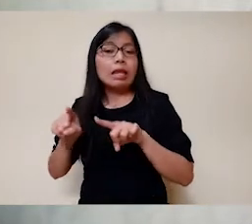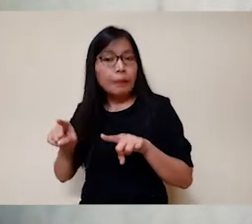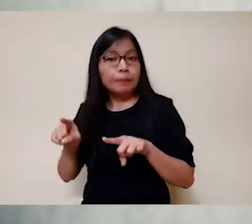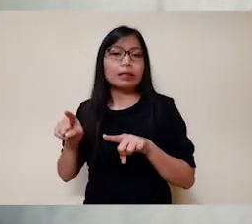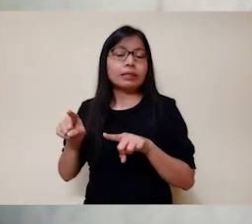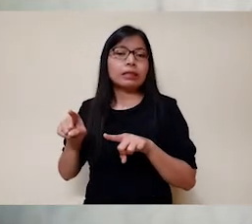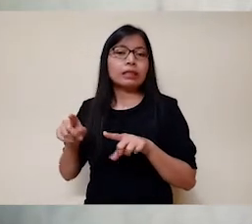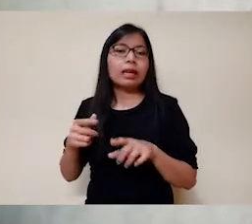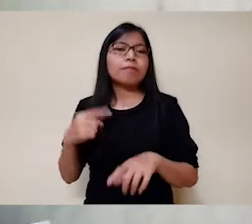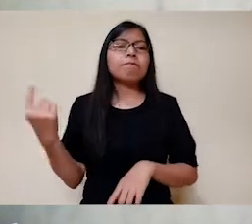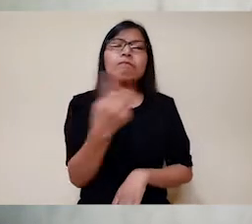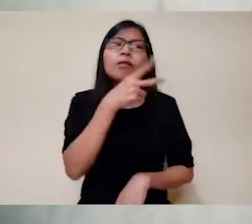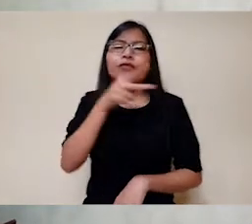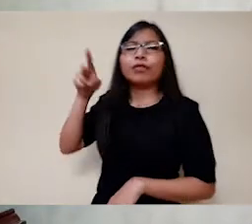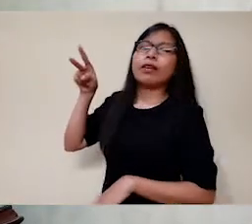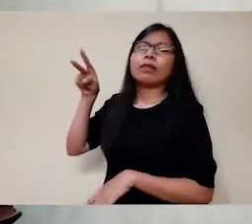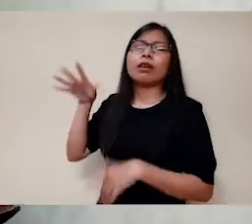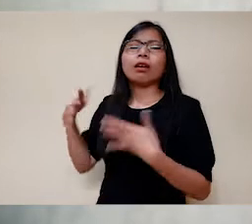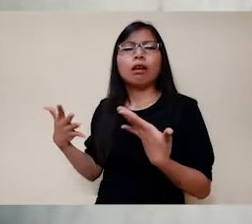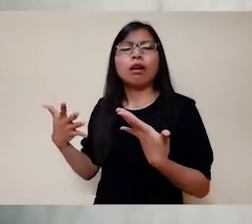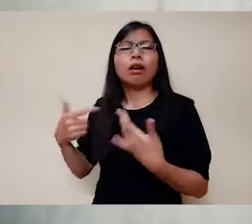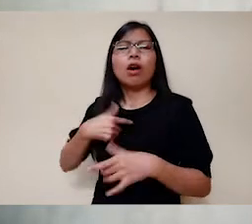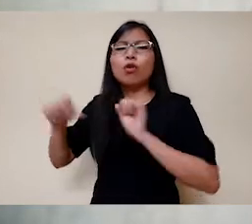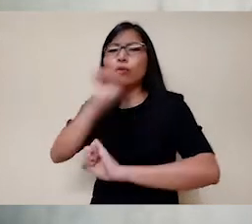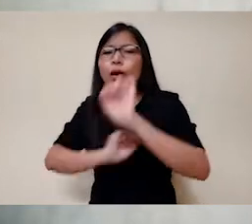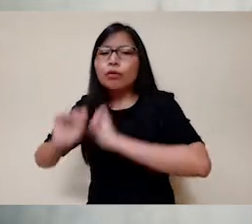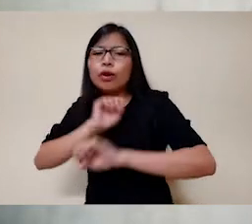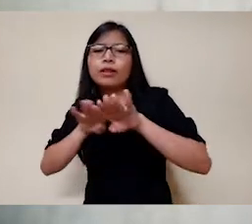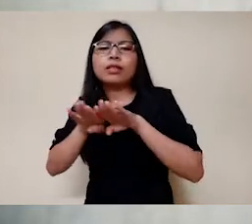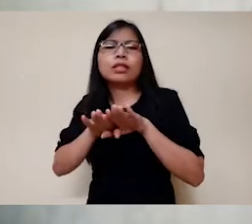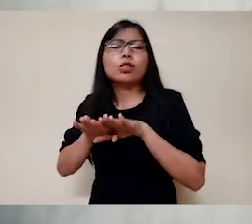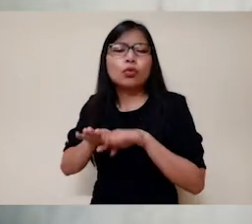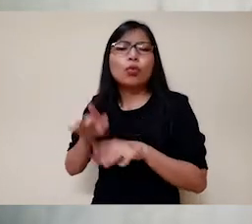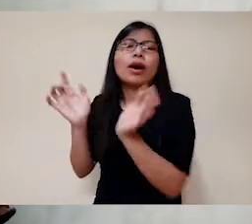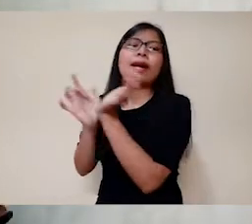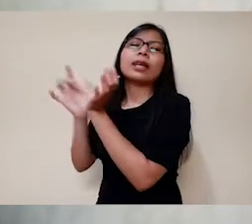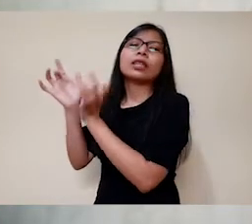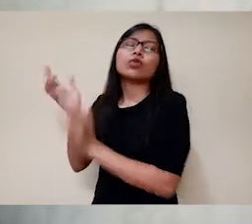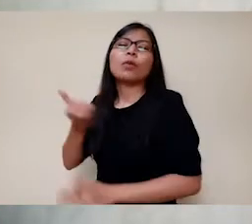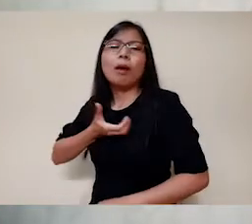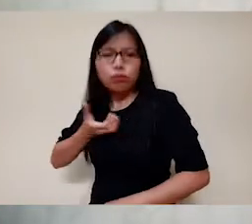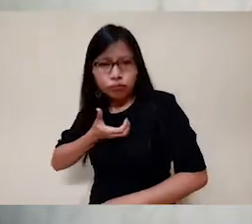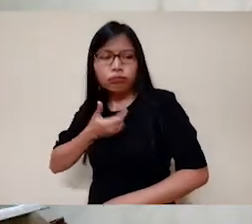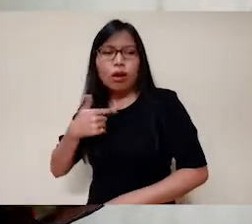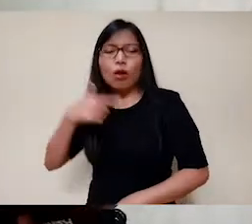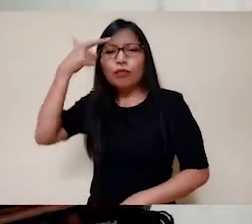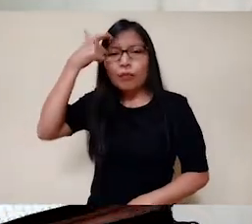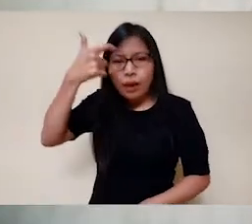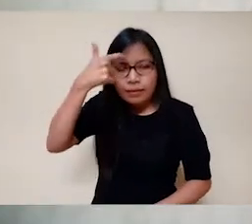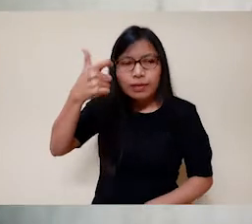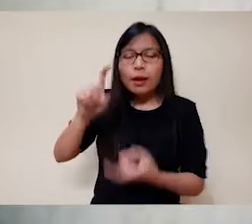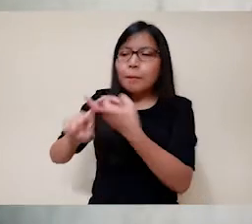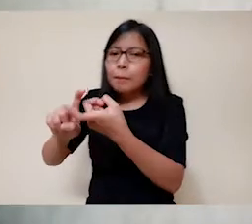kehendaki. Apa yang ingin Kristus saya perjuangkan di tengah persoalan studi saya, persoalan pergaulan saya, persoalan